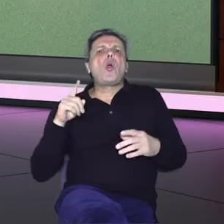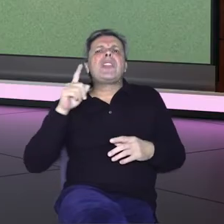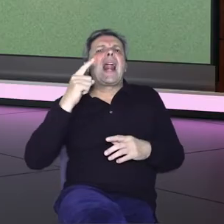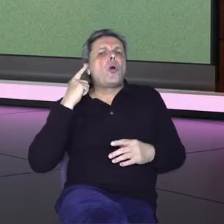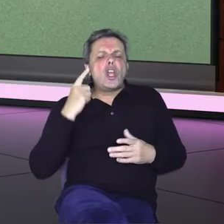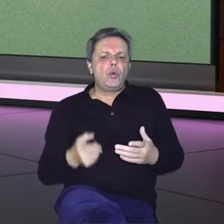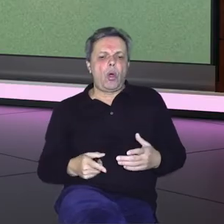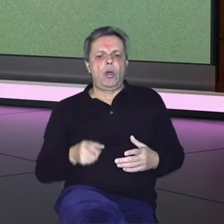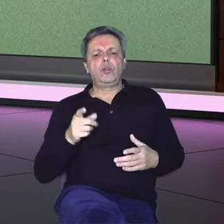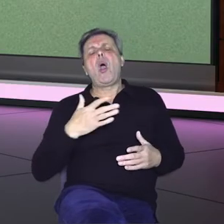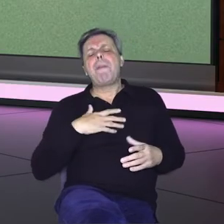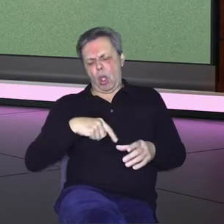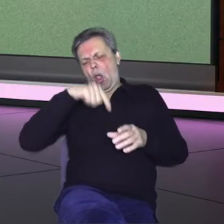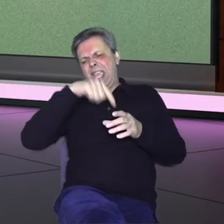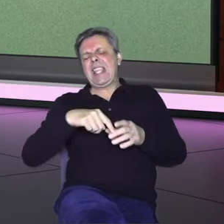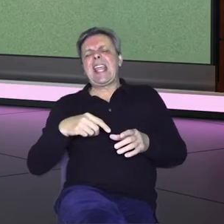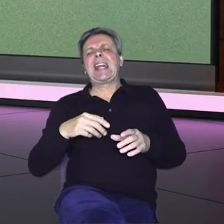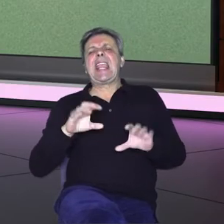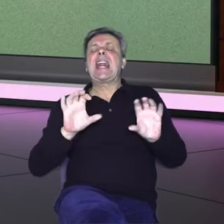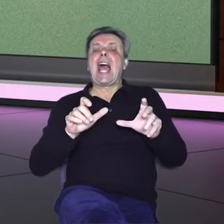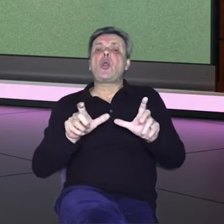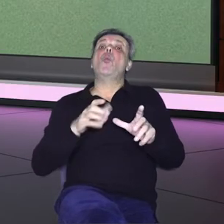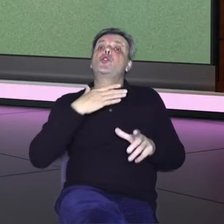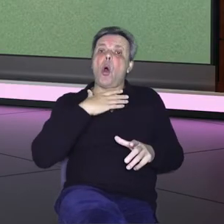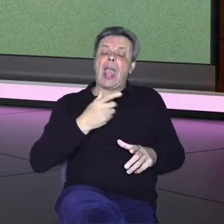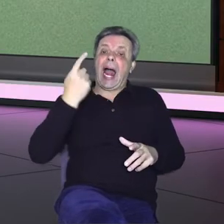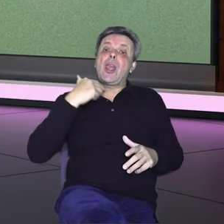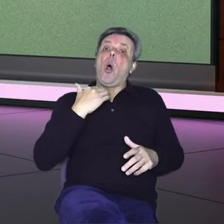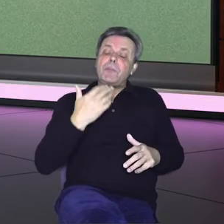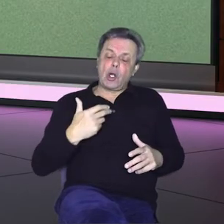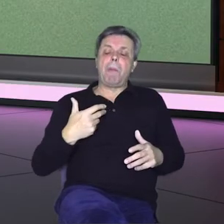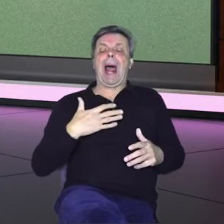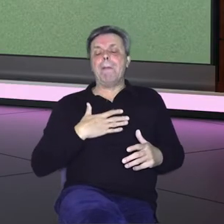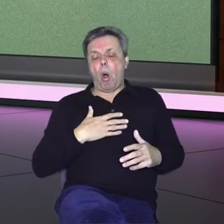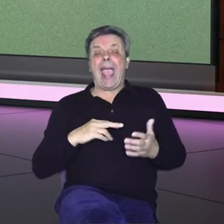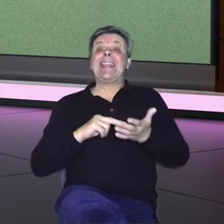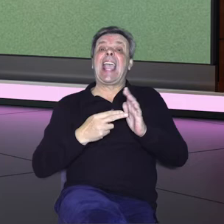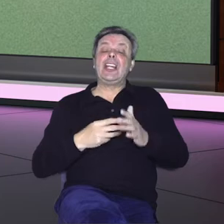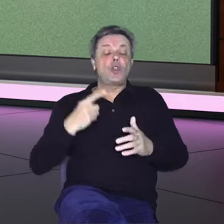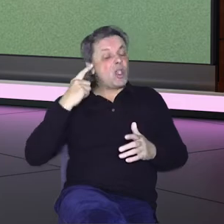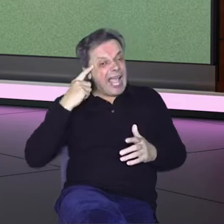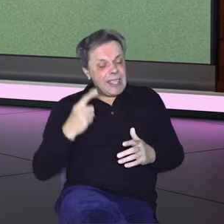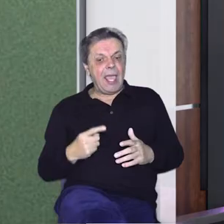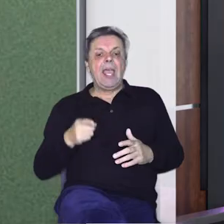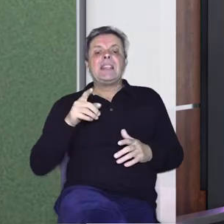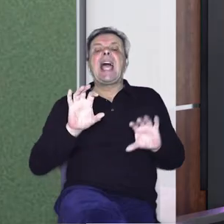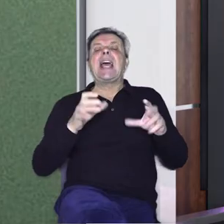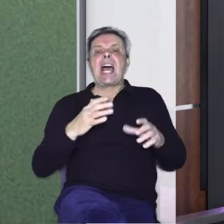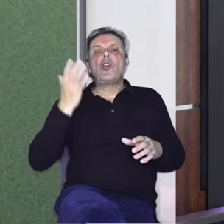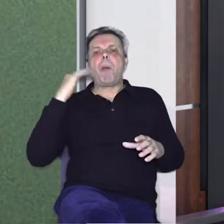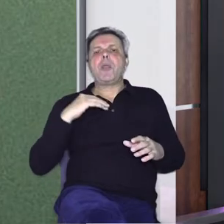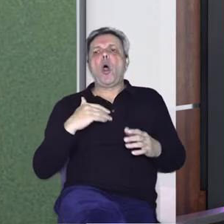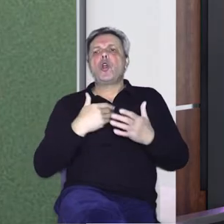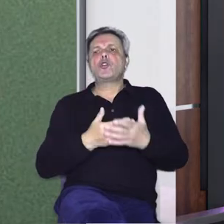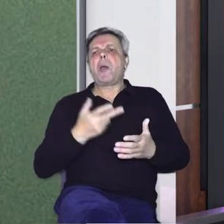škole? To je bio interni radio unutar škole, ali s obzirom na naše tehničko, odnosno moje, tehničko preznanje tada, taj radio je